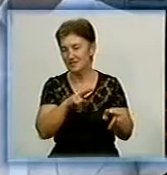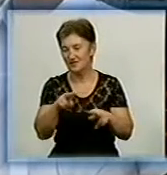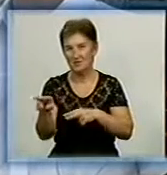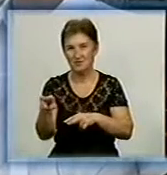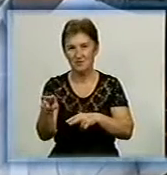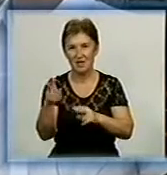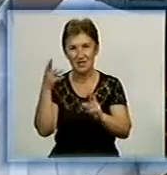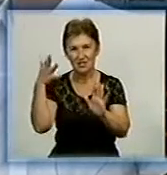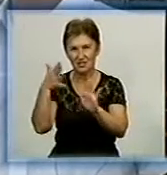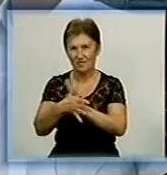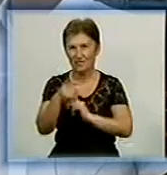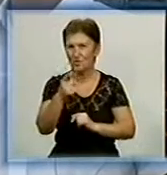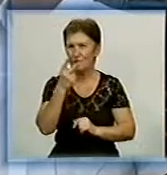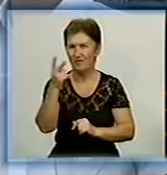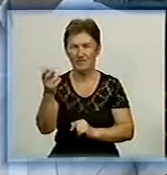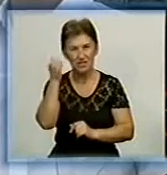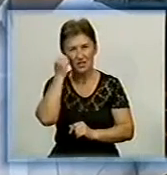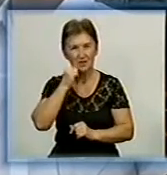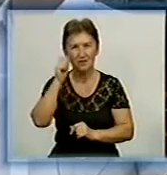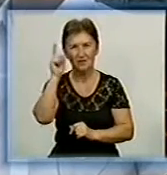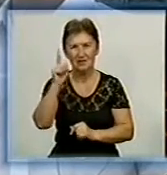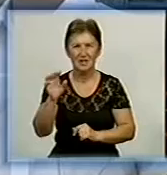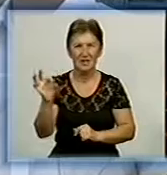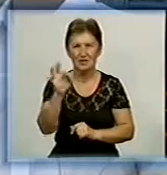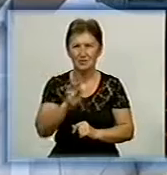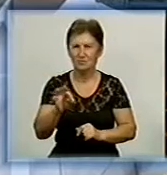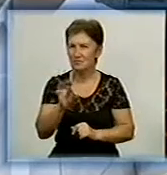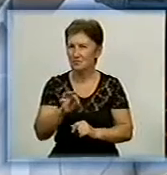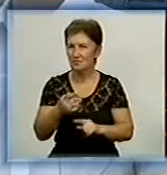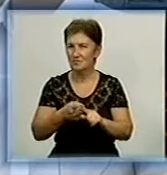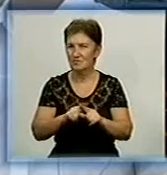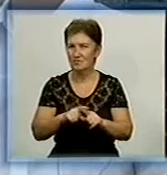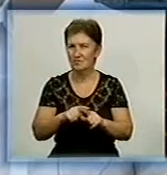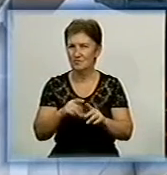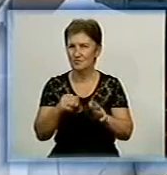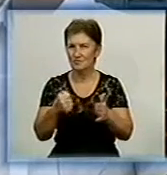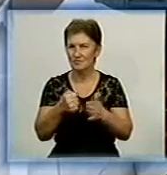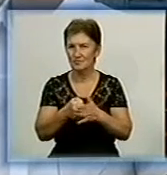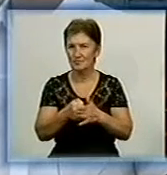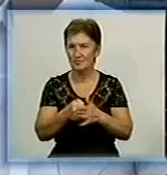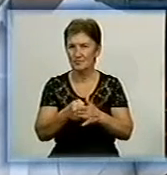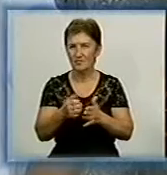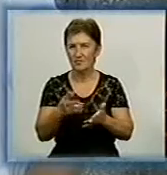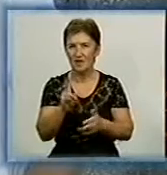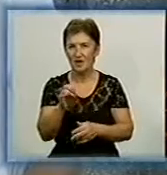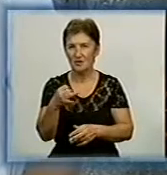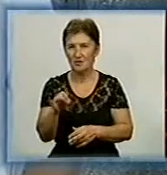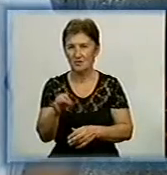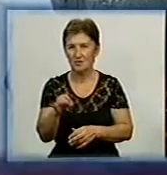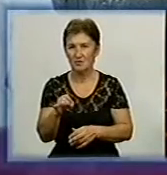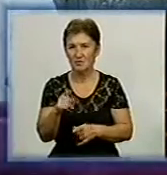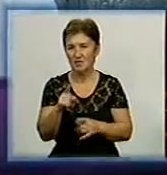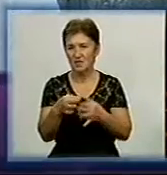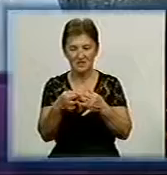нато, Увидиш старейся норки до коморки, Совсем до октябрьськи елец альконотоп. Принцип свободного